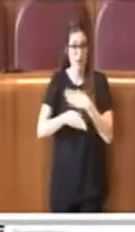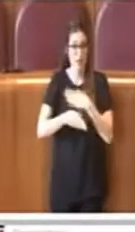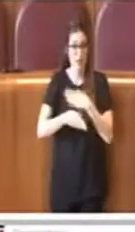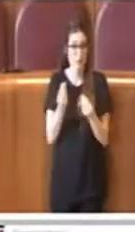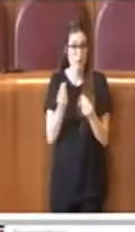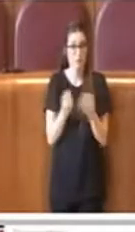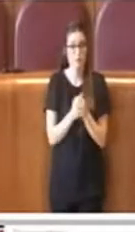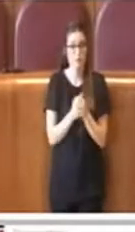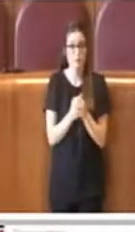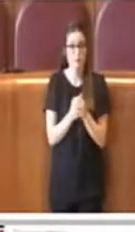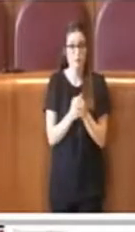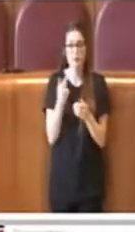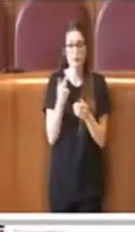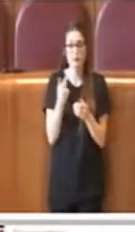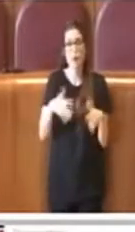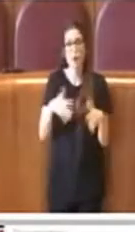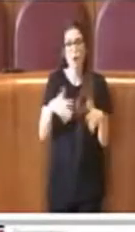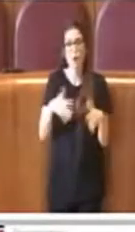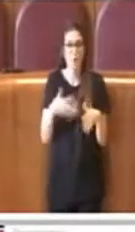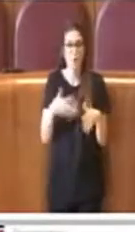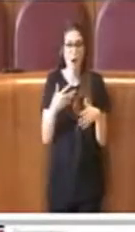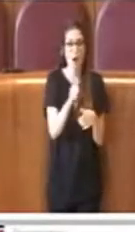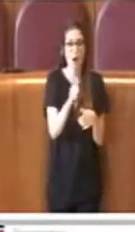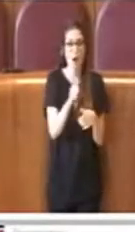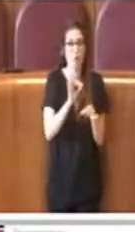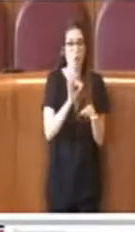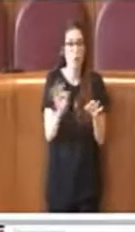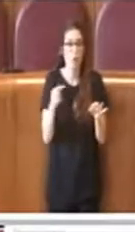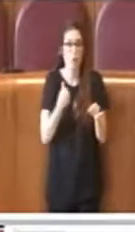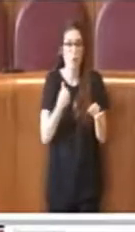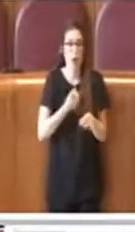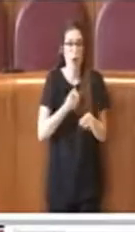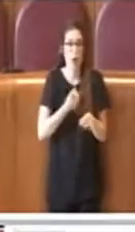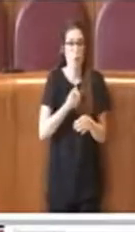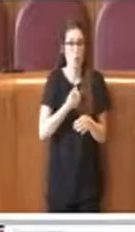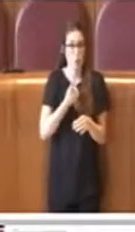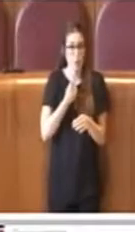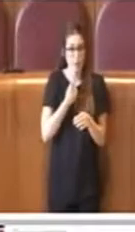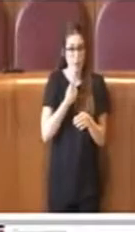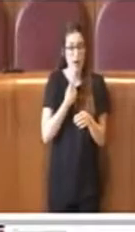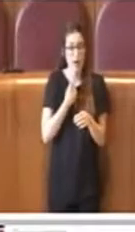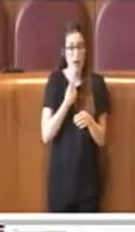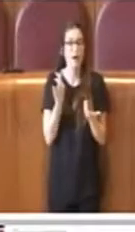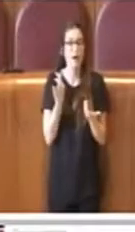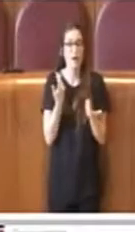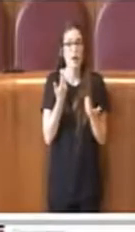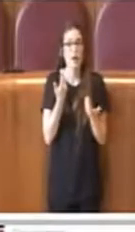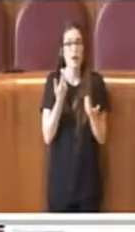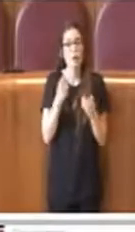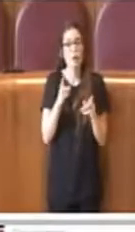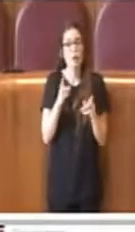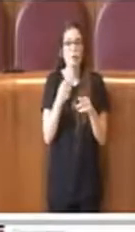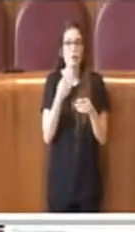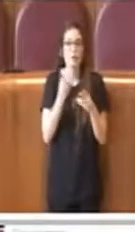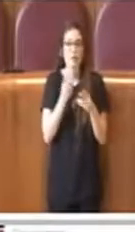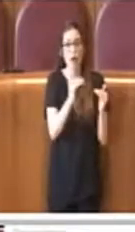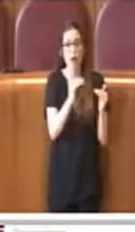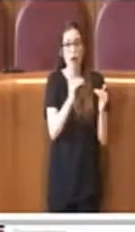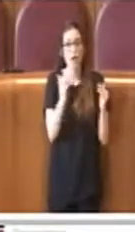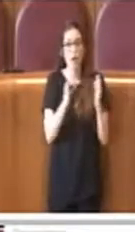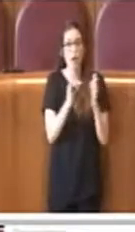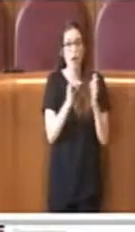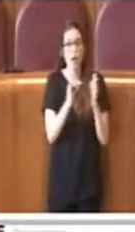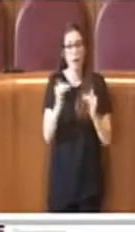costituite nel tempo in totale autonomia e indipendenza rispetto alla cittadina e tra di loro, comportando di fatto una disomogeneità tra i vari